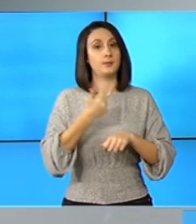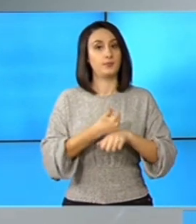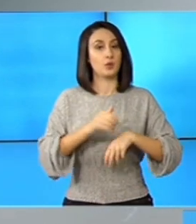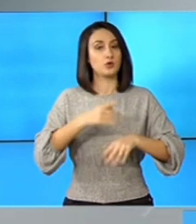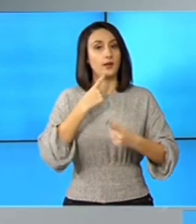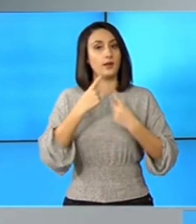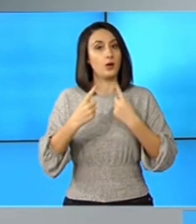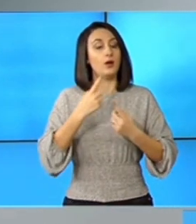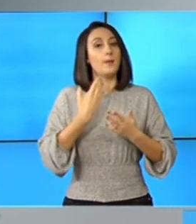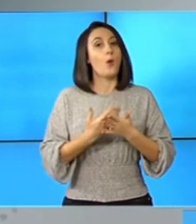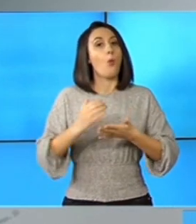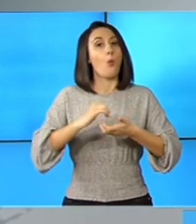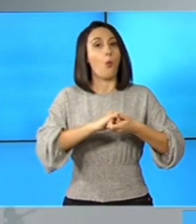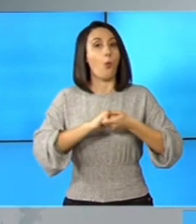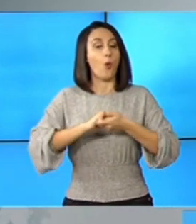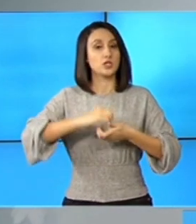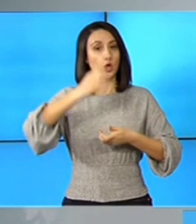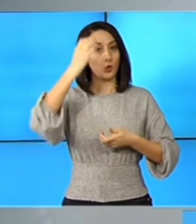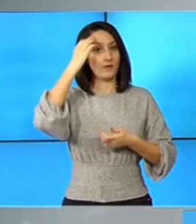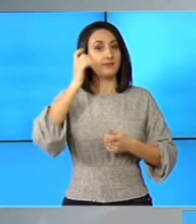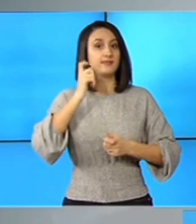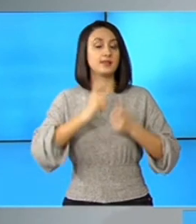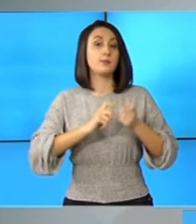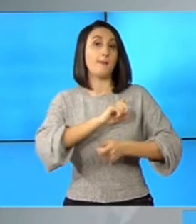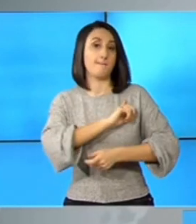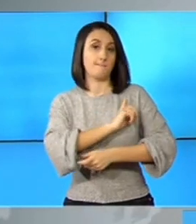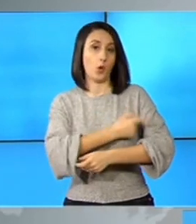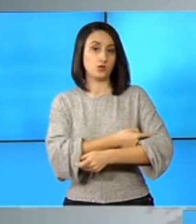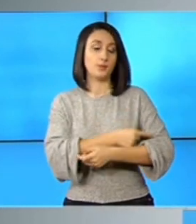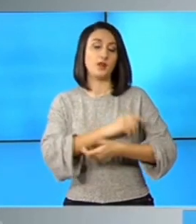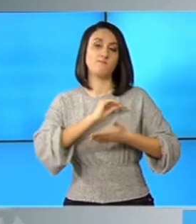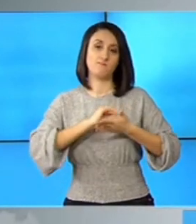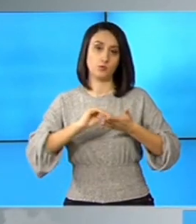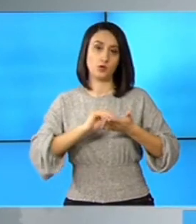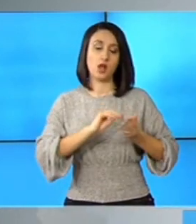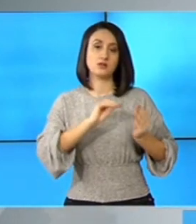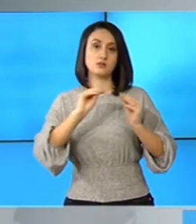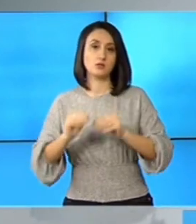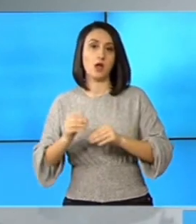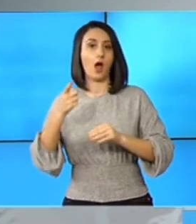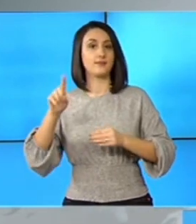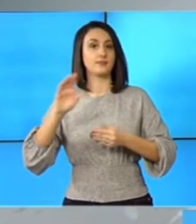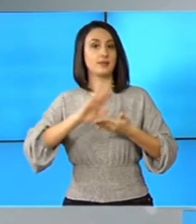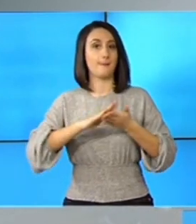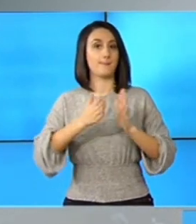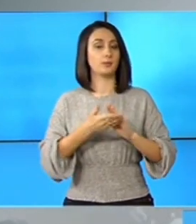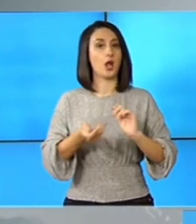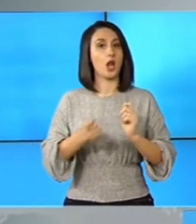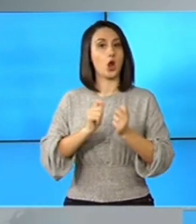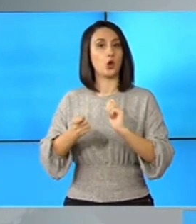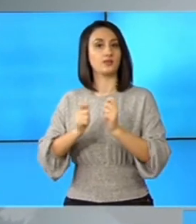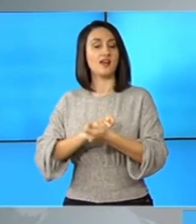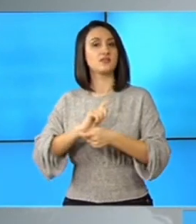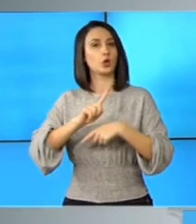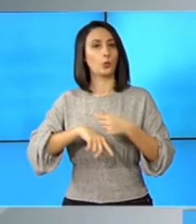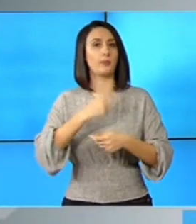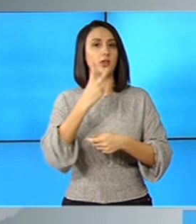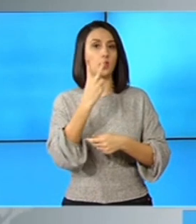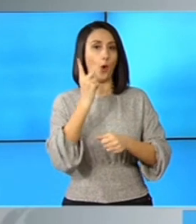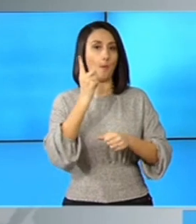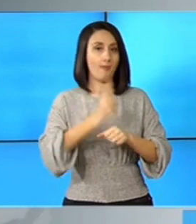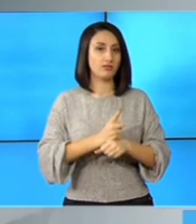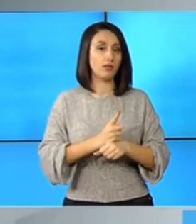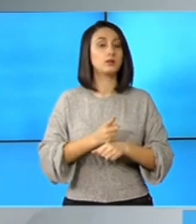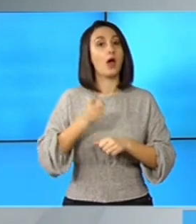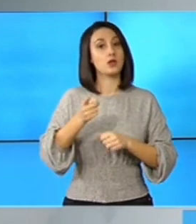va discuta în cadrul Coaliției de Guvernare și despre posibilitatea ca funcționarii să treacă la alt departament prin rotație după două mandate. Aceasta